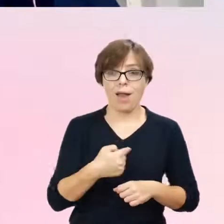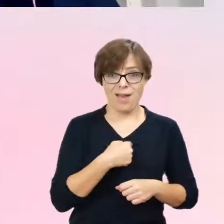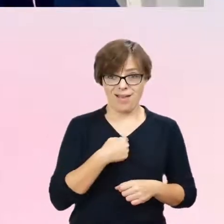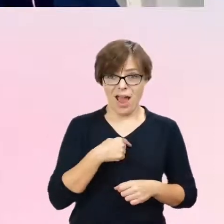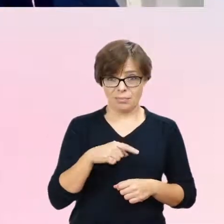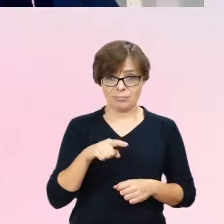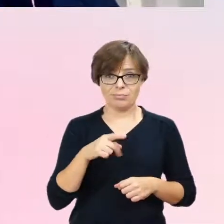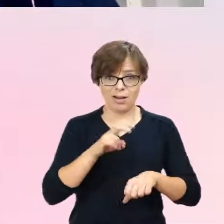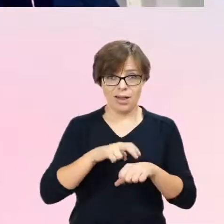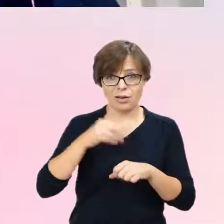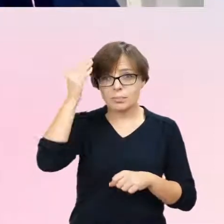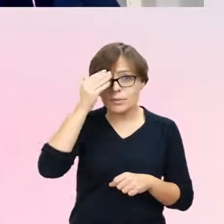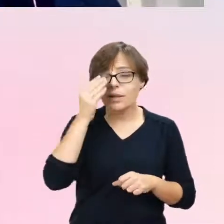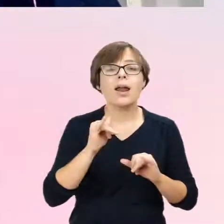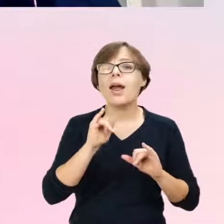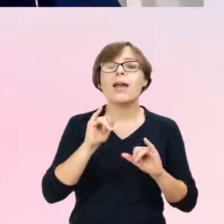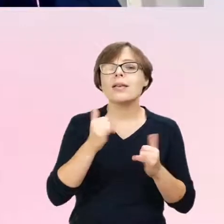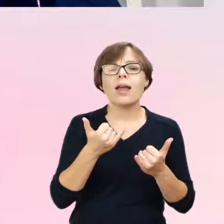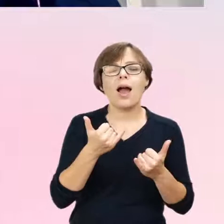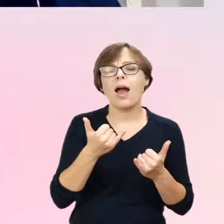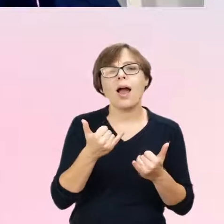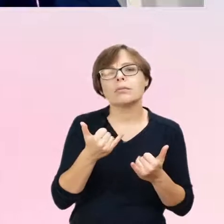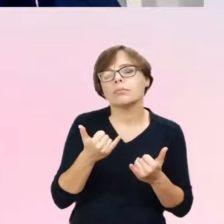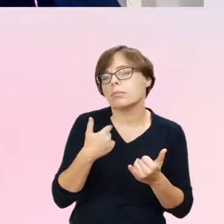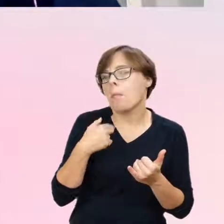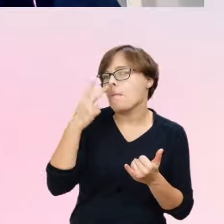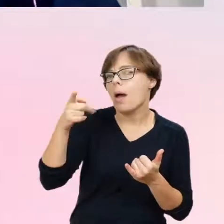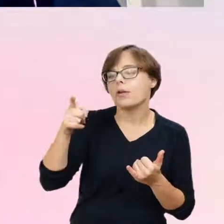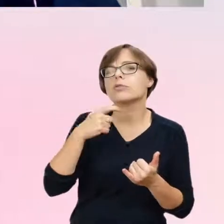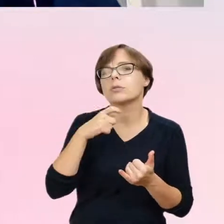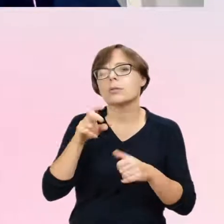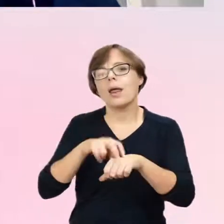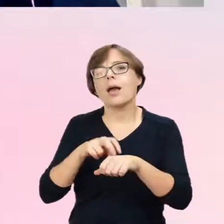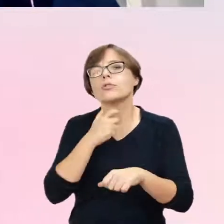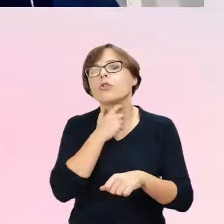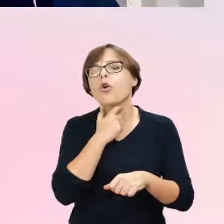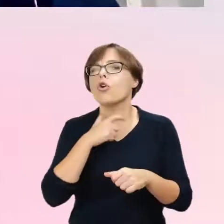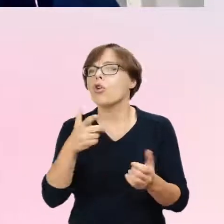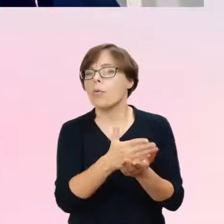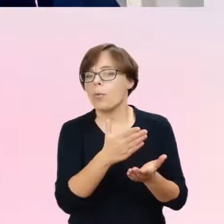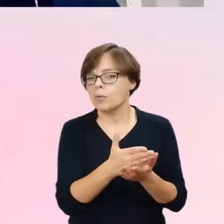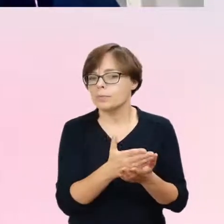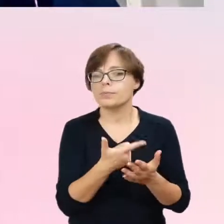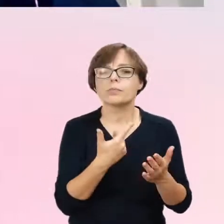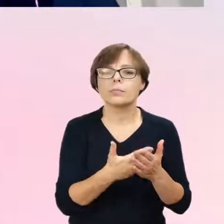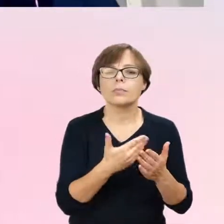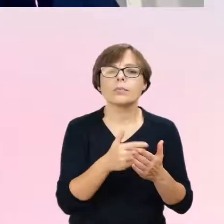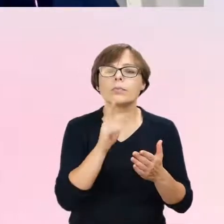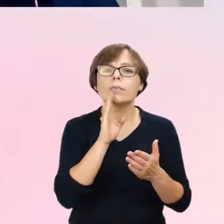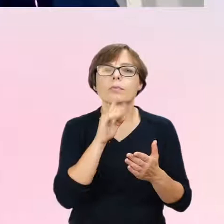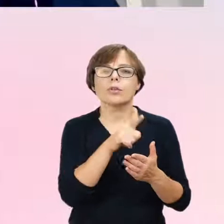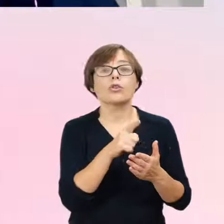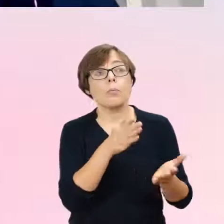rozumiem tę endokrynologiczną interwencję. Czemu służą te odwracalne interwencje? One